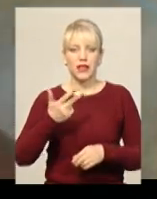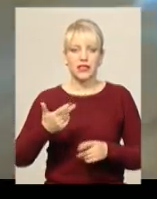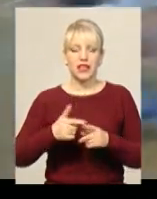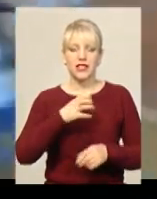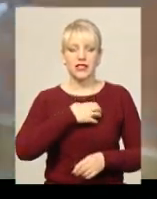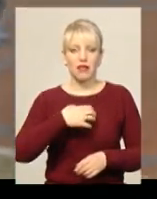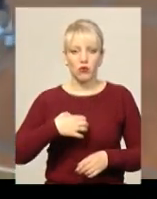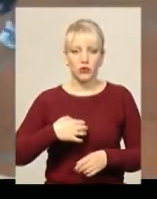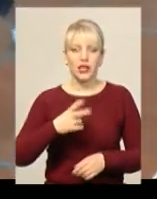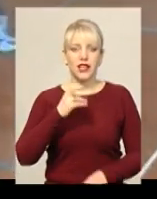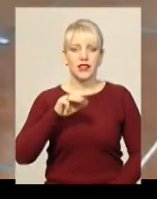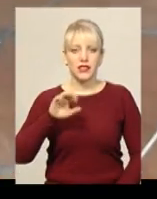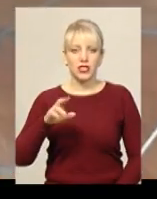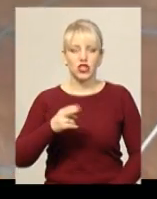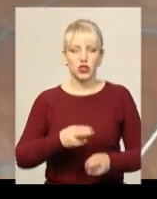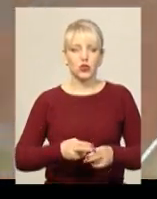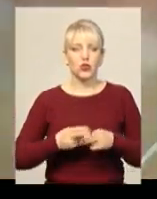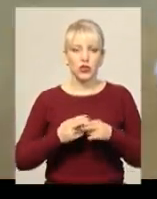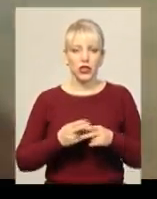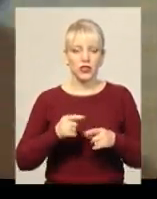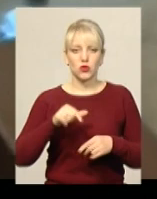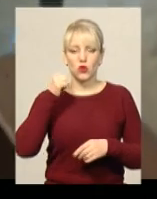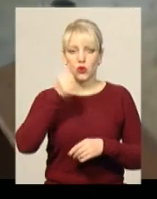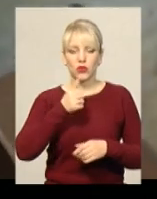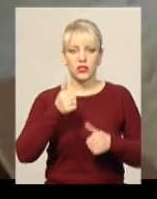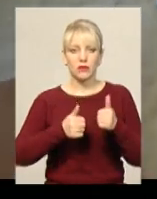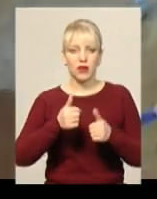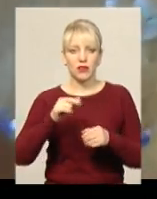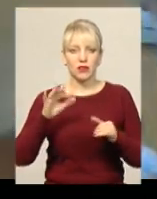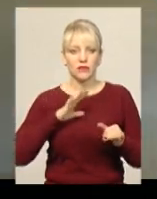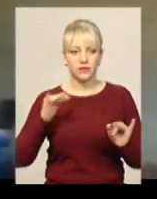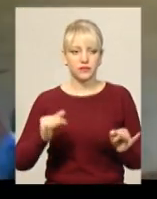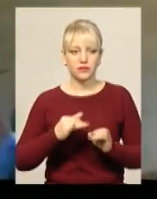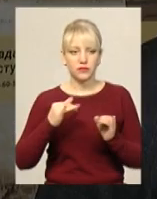Дунаєвець. Цього року, каже Ігор Хіблін, змагання не минули без інтриги.